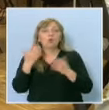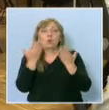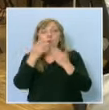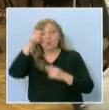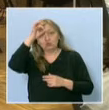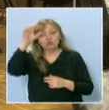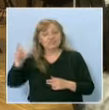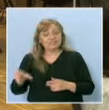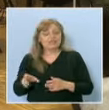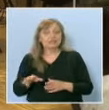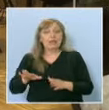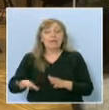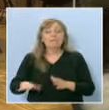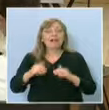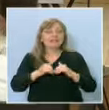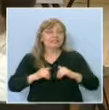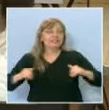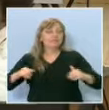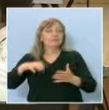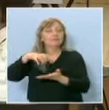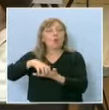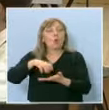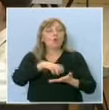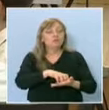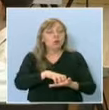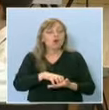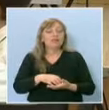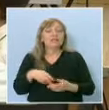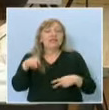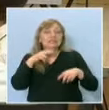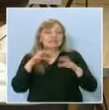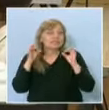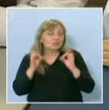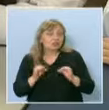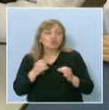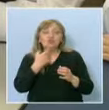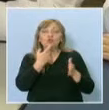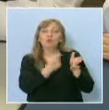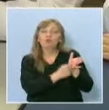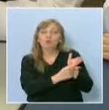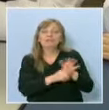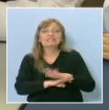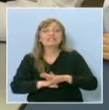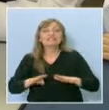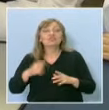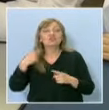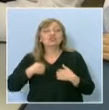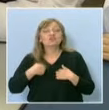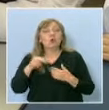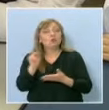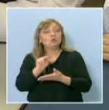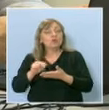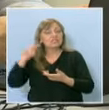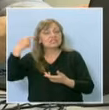Малките ученици бяха разделени на отбори и търсиха правилните думи, за да завършат зачинението си. Големите откриваха